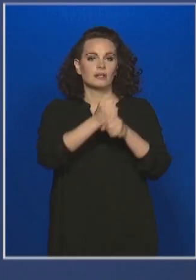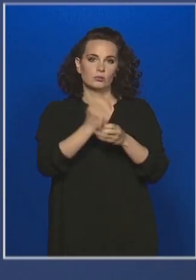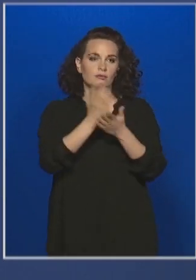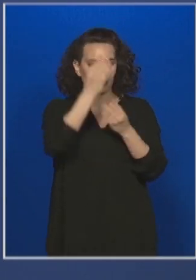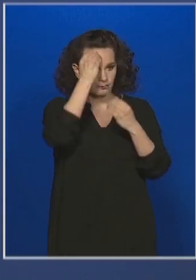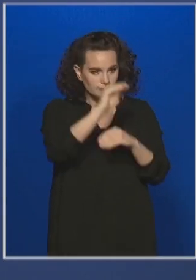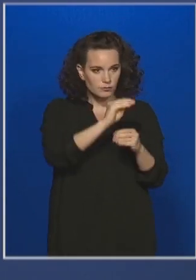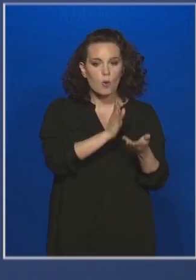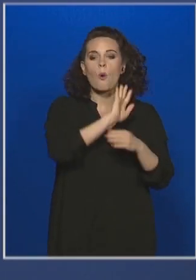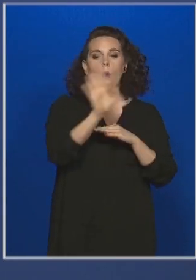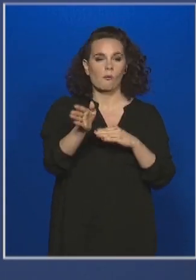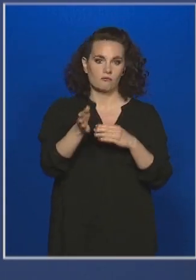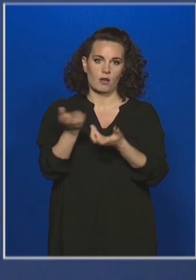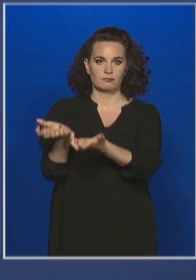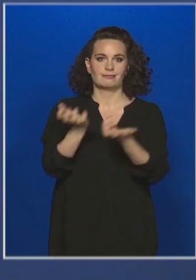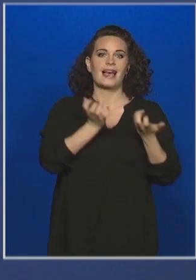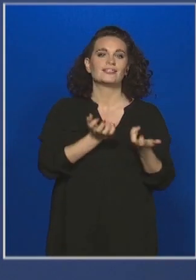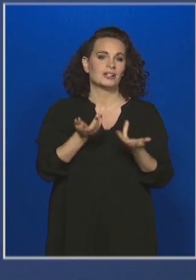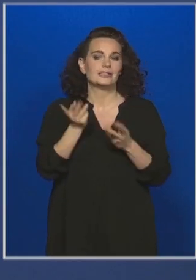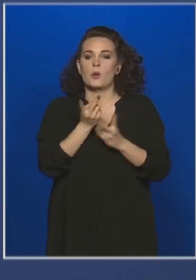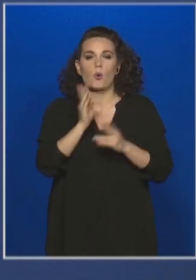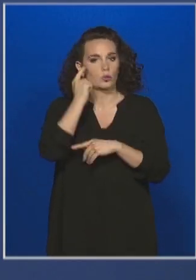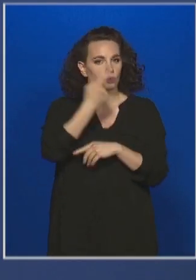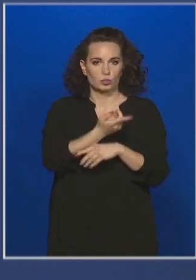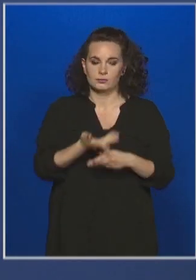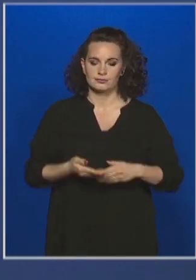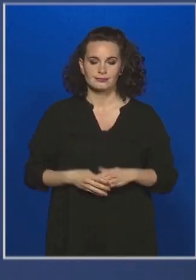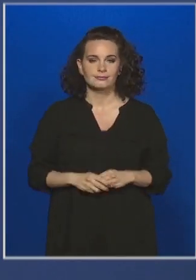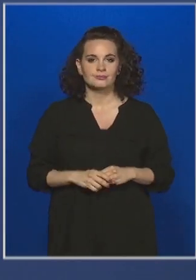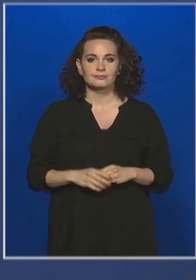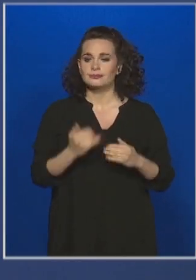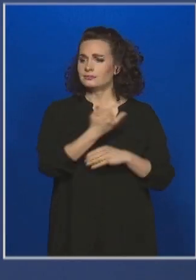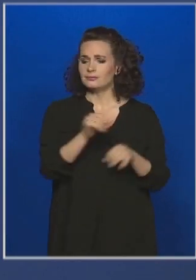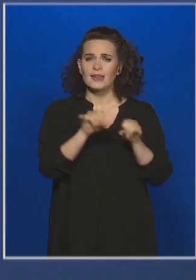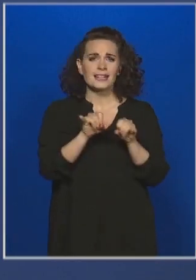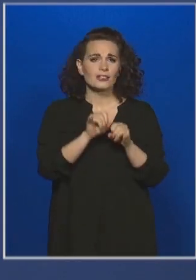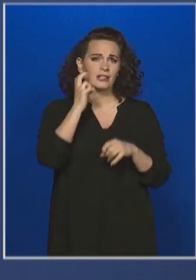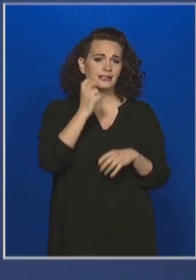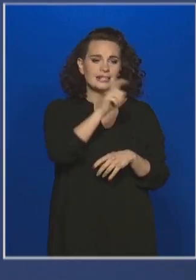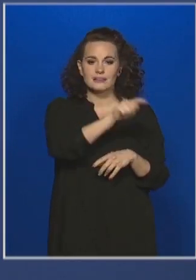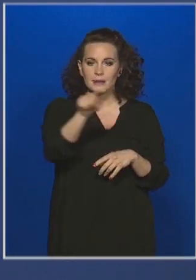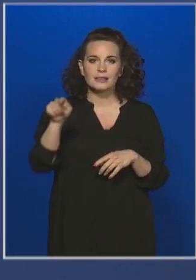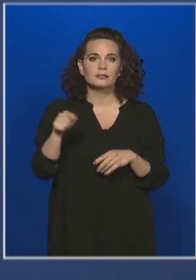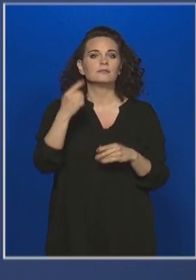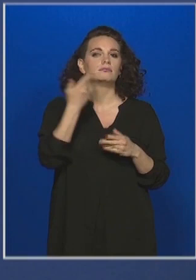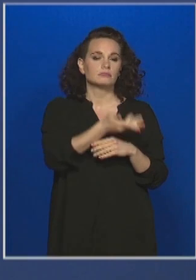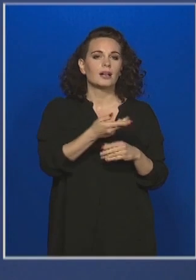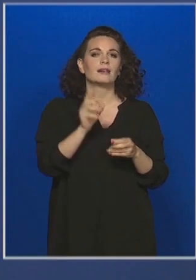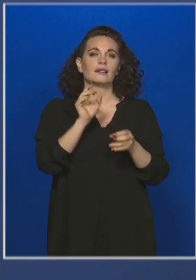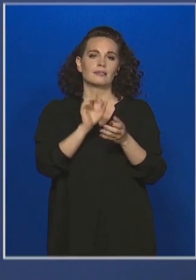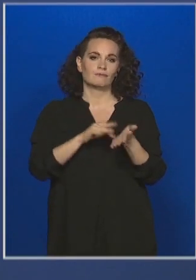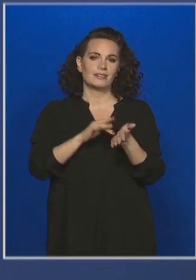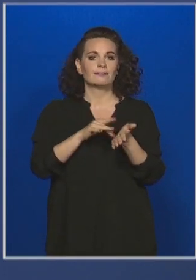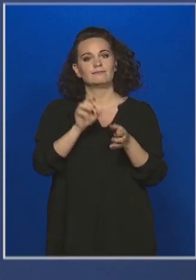értesítést, hogy ki, hol, milyen módon tudja ezt megtenni. Minden ér egy segíztető intézmény készfertőtlenítőt is kap, ugyanígy a